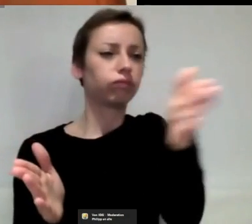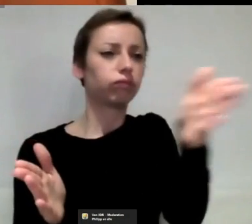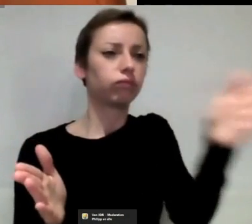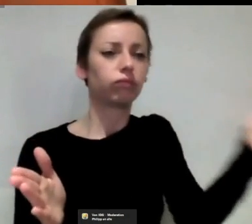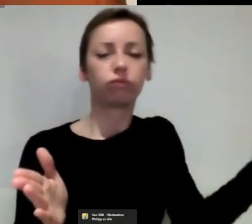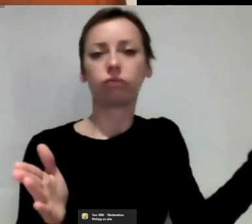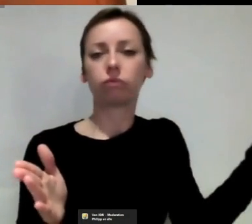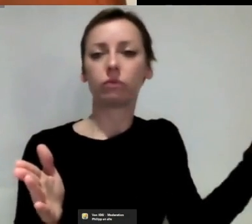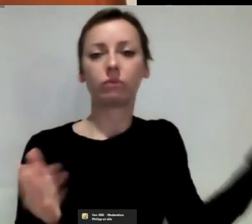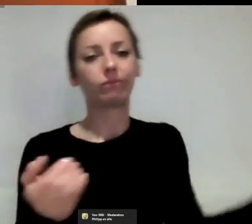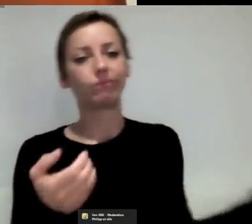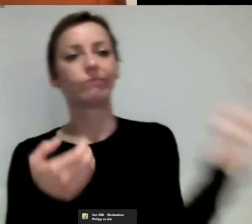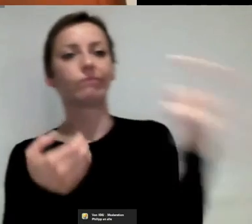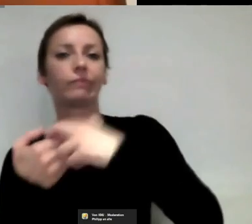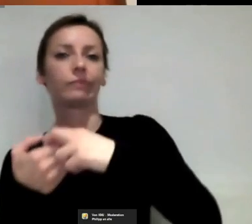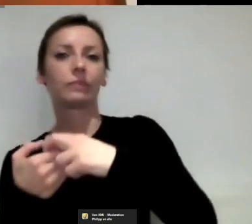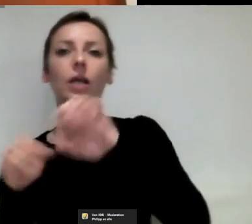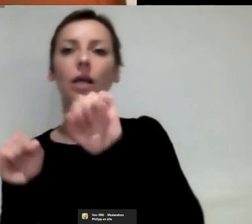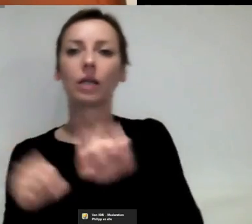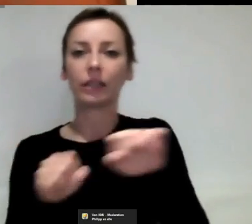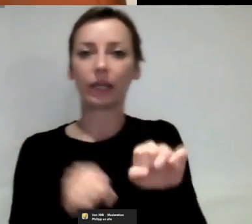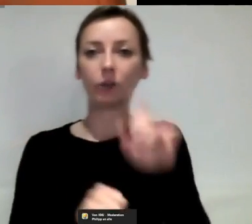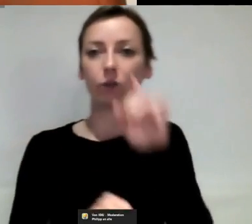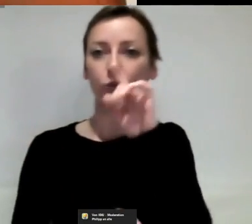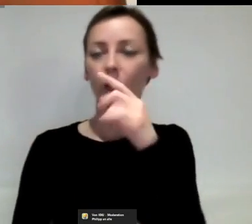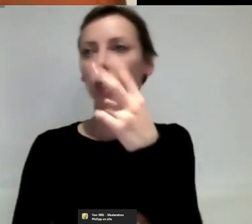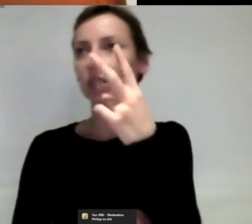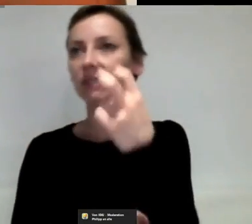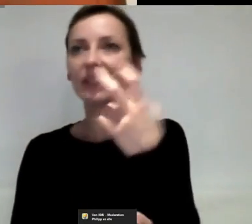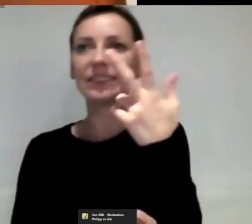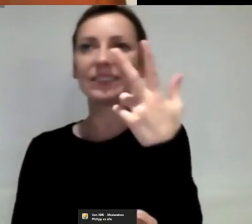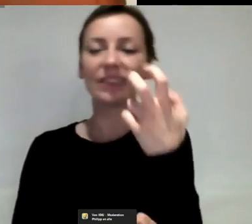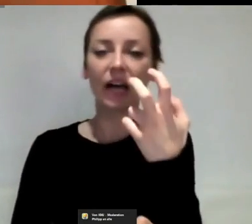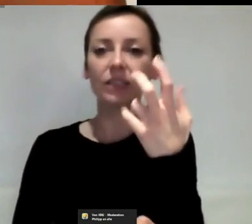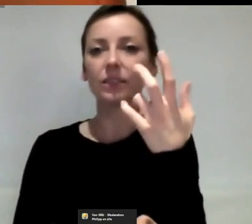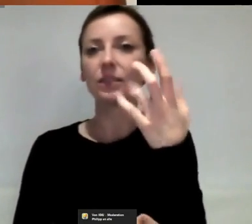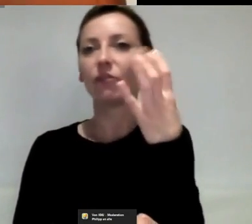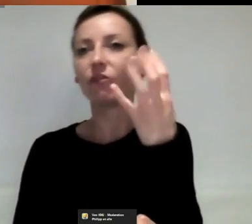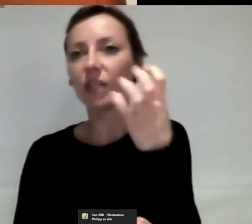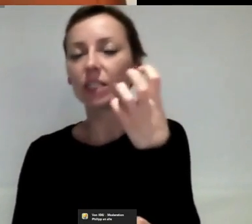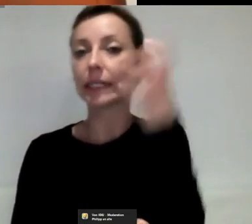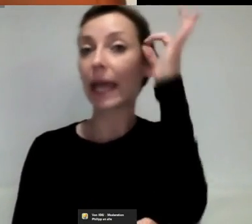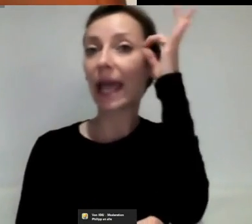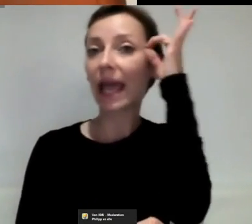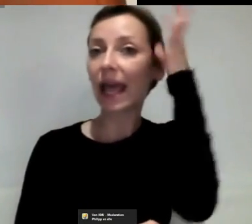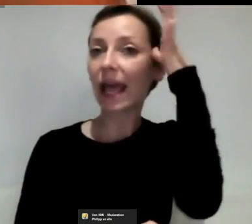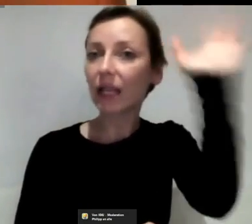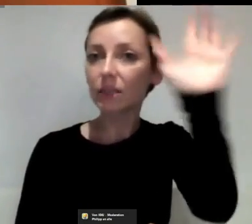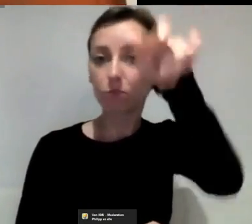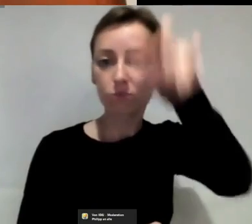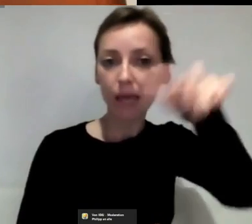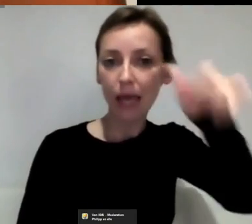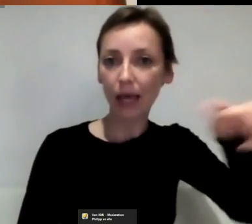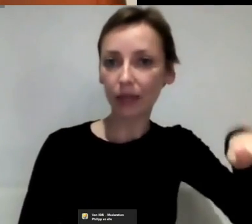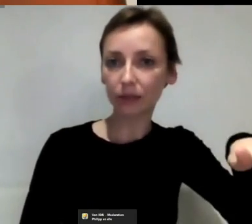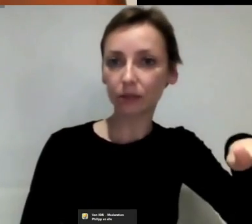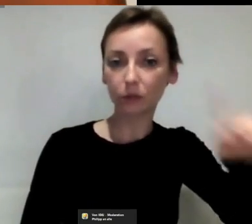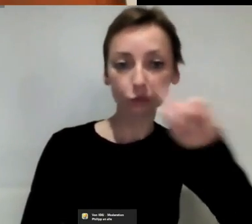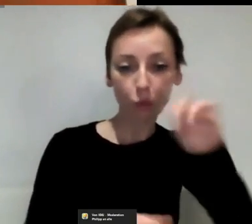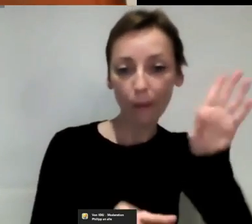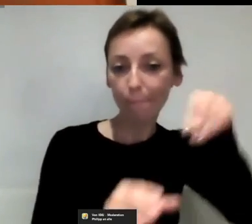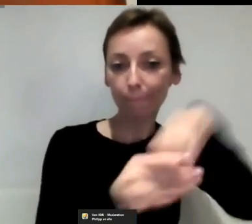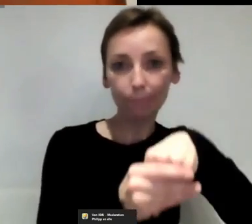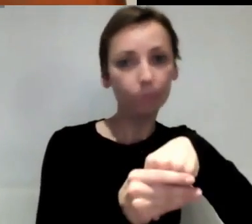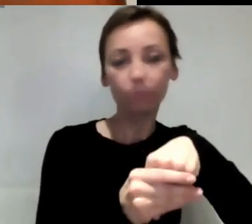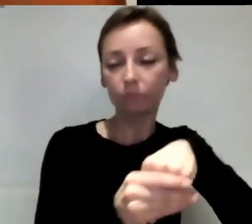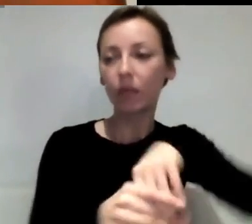20, 30, 40 Expertinnen, sondern auch Menschen aus der Zivilgesellschaft, aus der Industrie, die aber